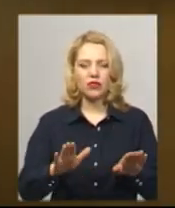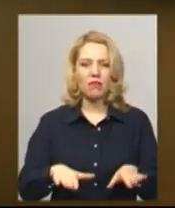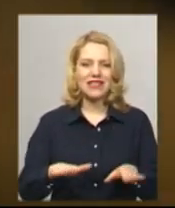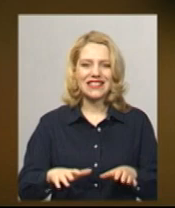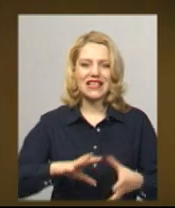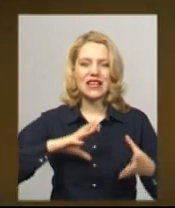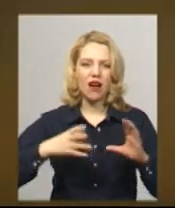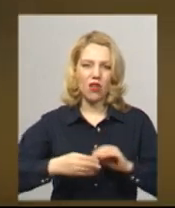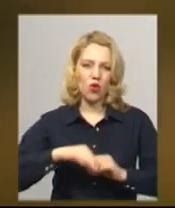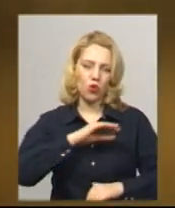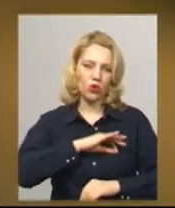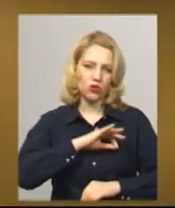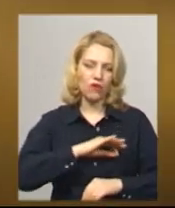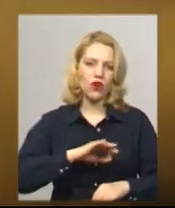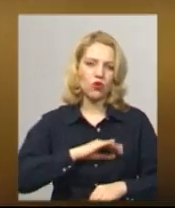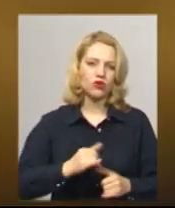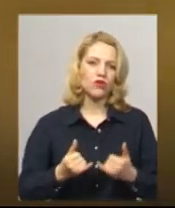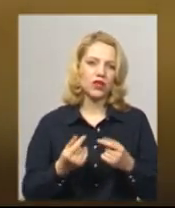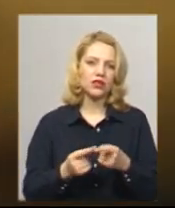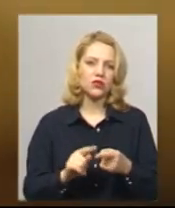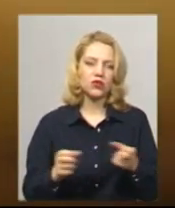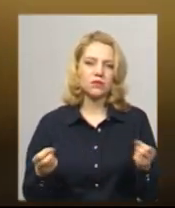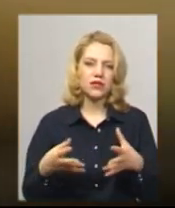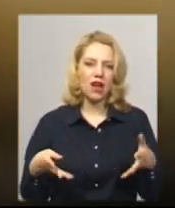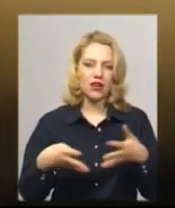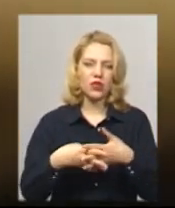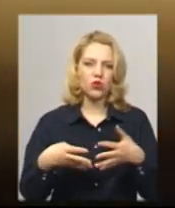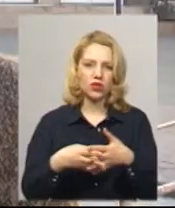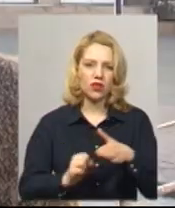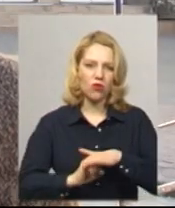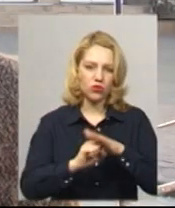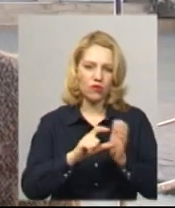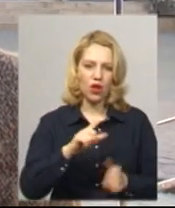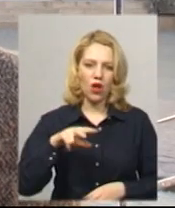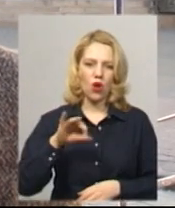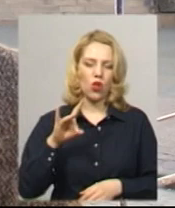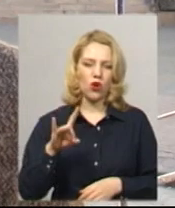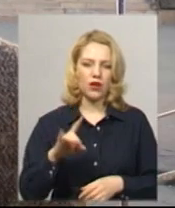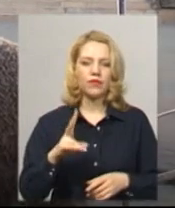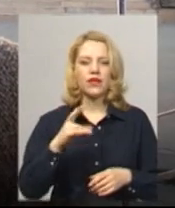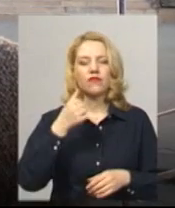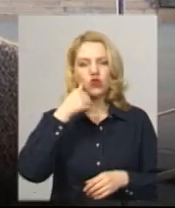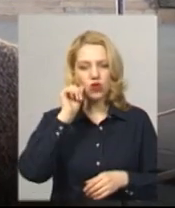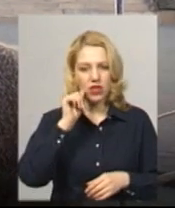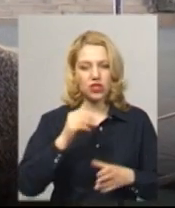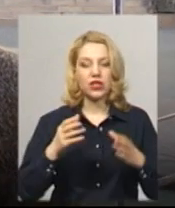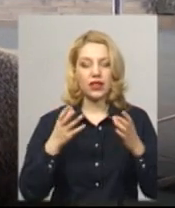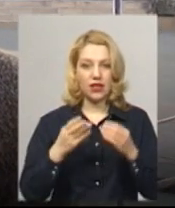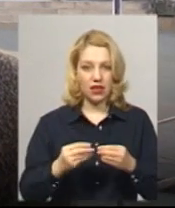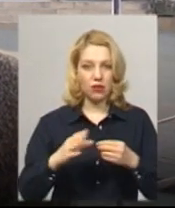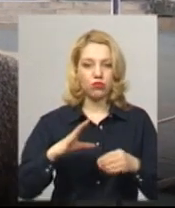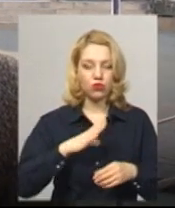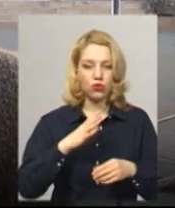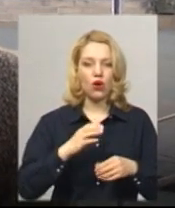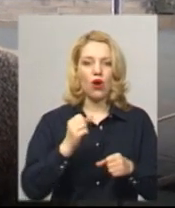користування. Використовують для цього спеціальні розчини на основі хлору. На вчорашній день було